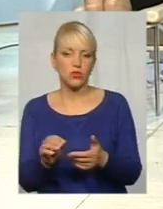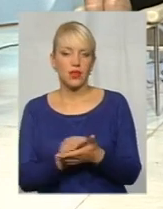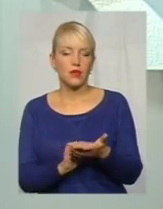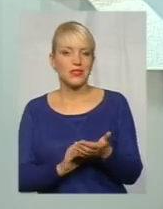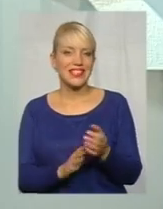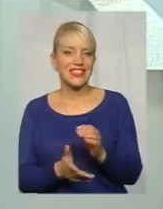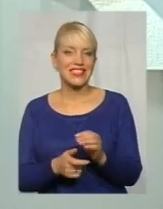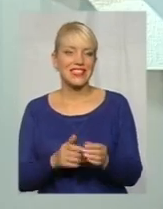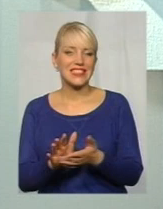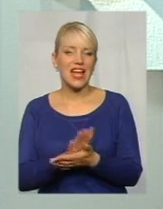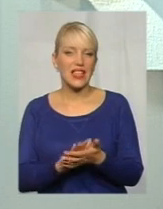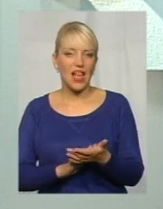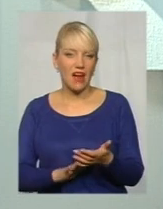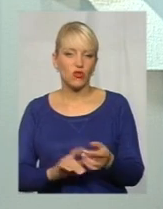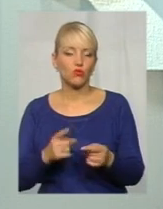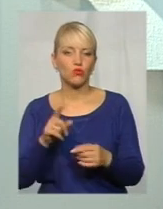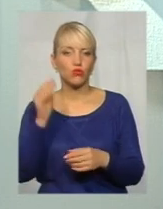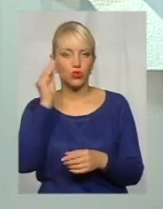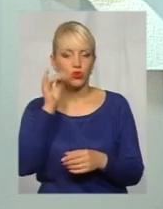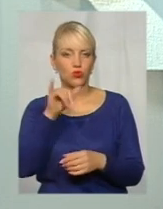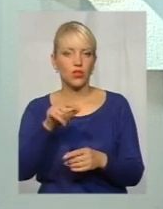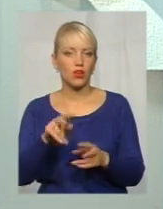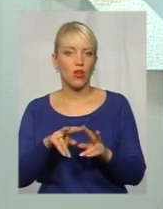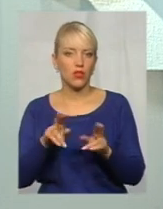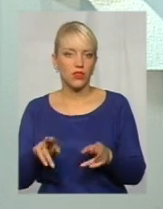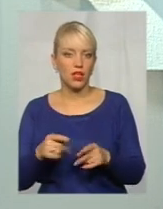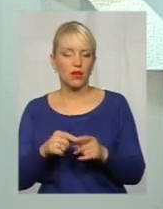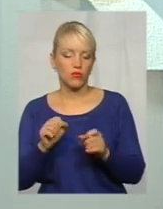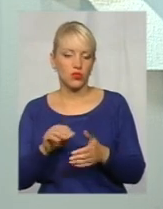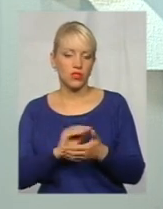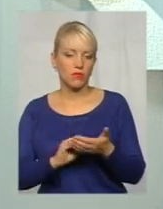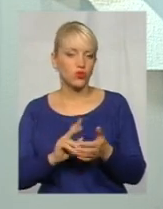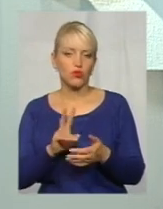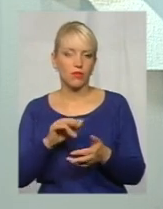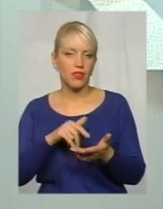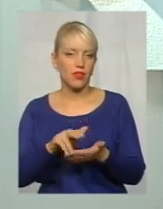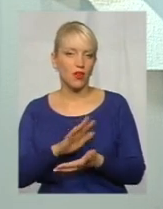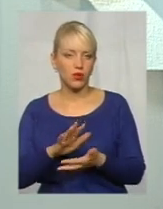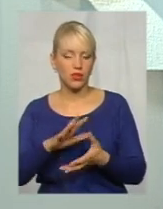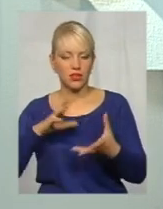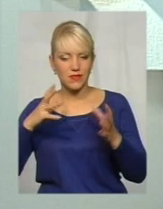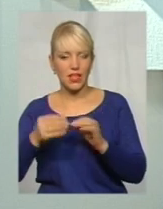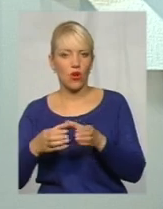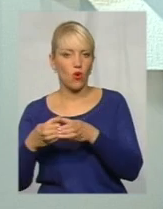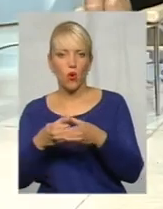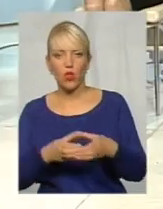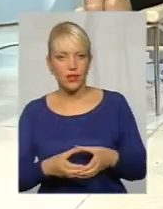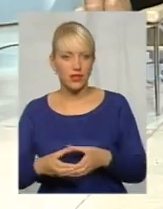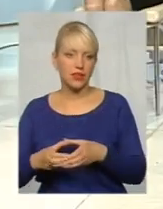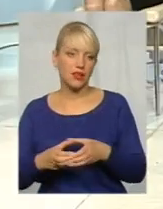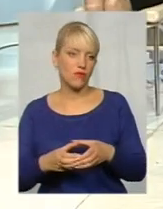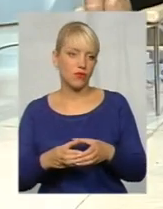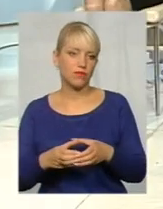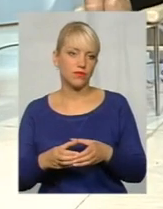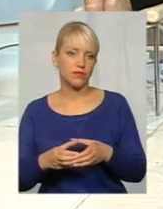заяву, адже позиція в них одна, написати, хто не має змоги ходити в такому загальному колективному позові, можна його називати,